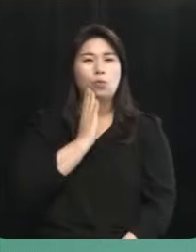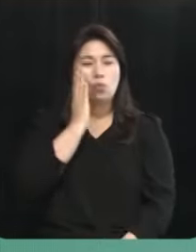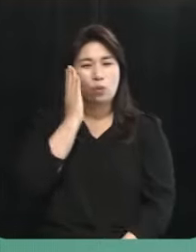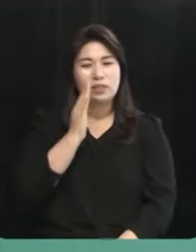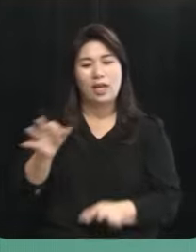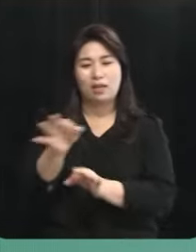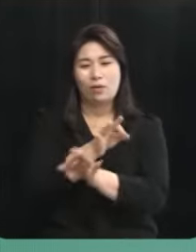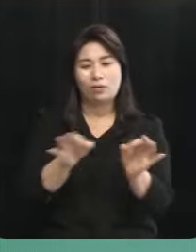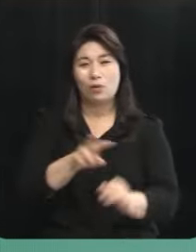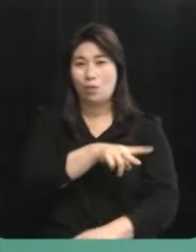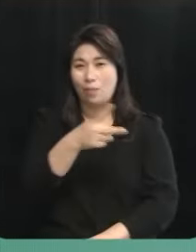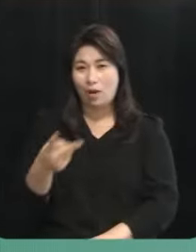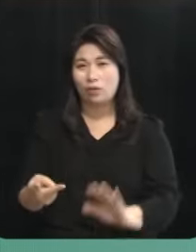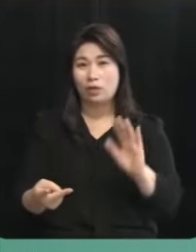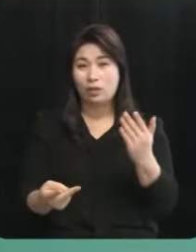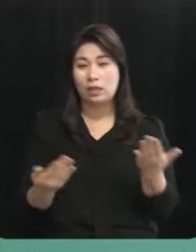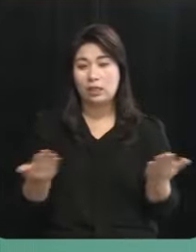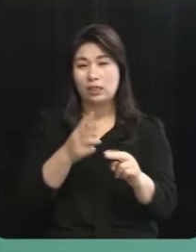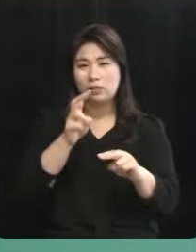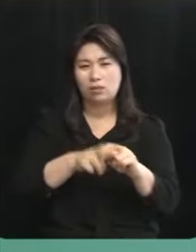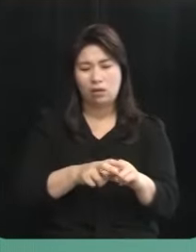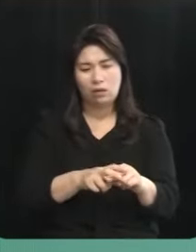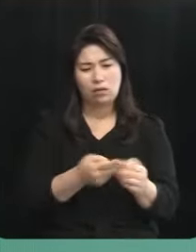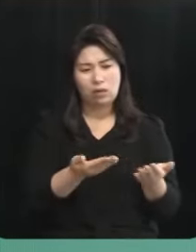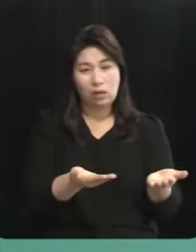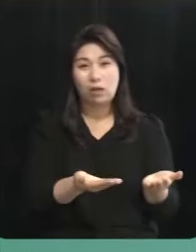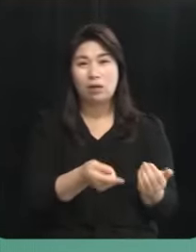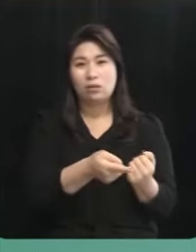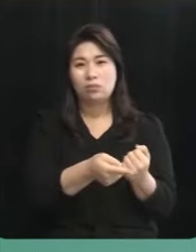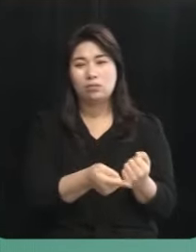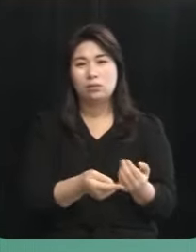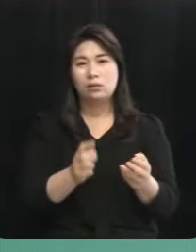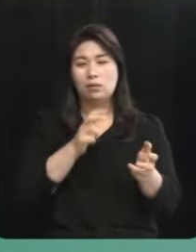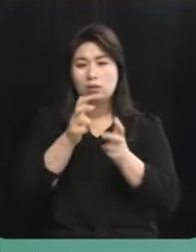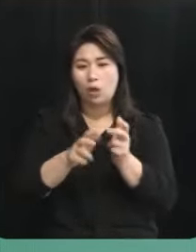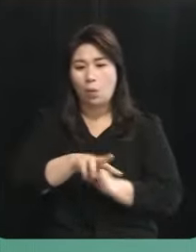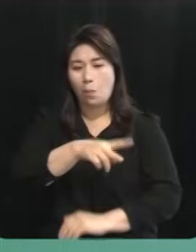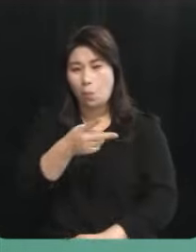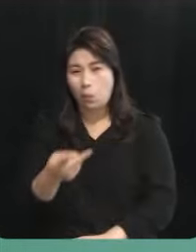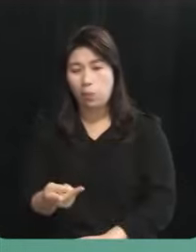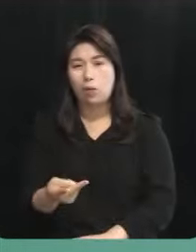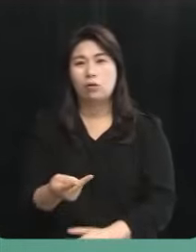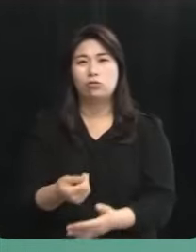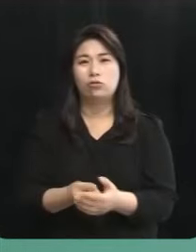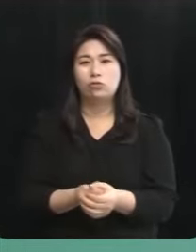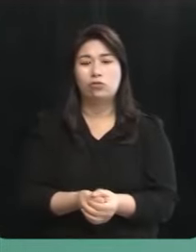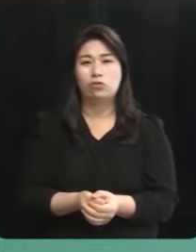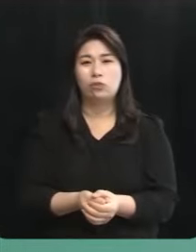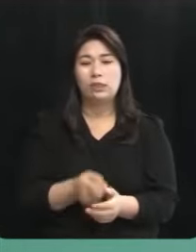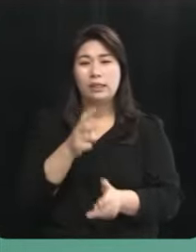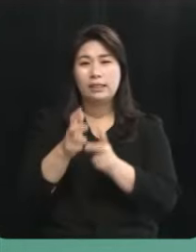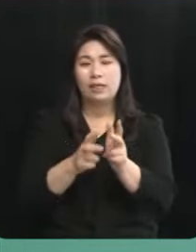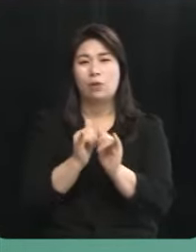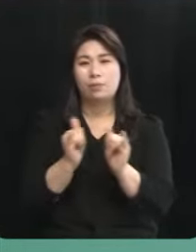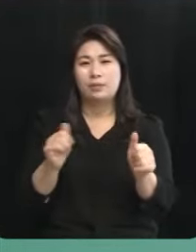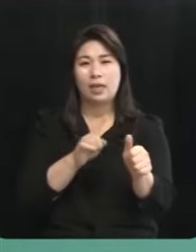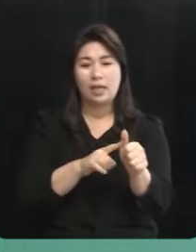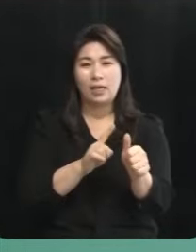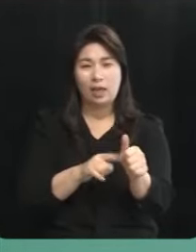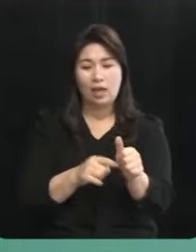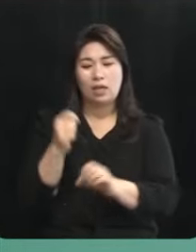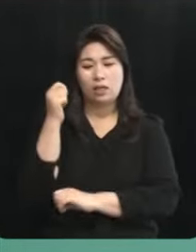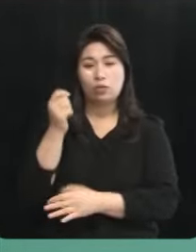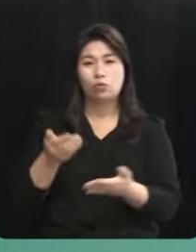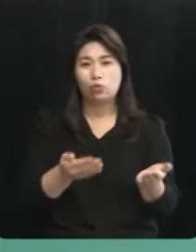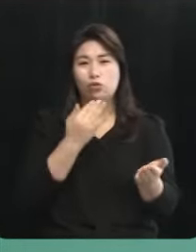전환해야 합니다 이 과정에서 일자리를 잃게 되는 노동자 그리고 산업 전환을 이뤄야 하는 그 산업체의 발판이